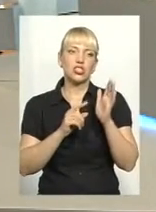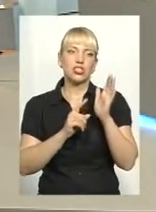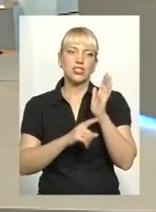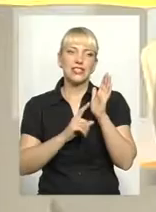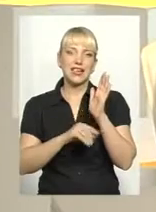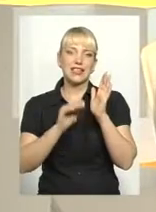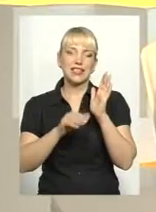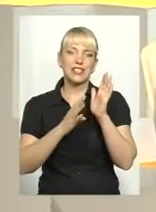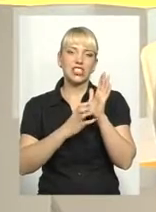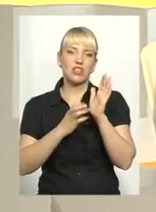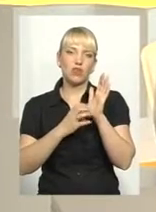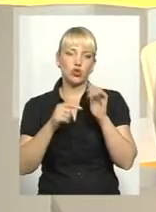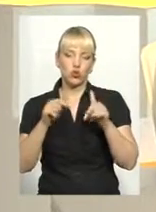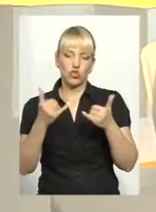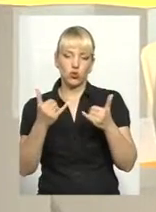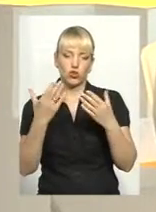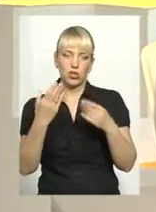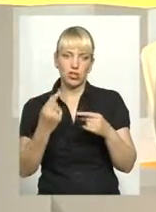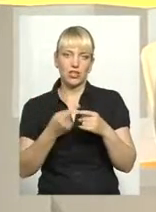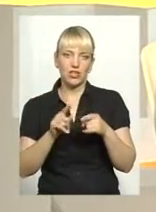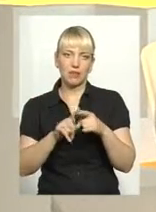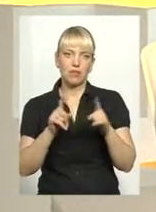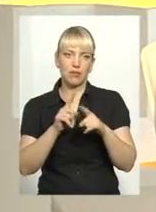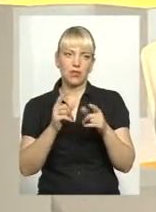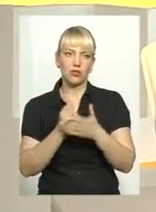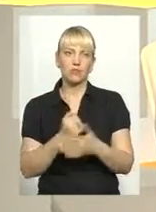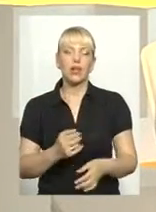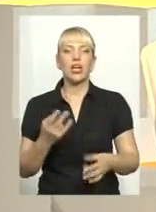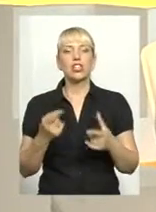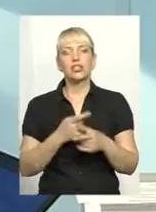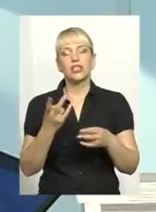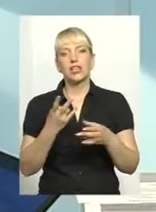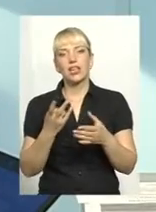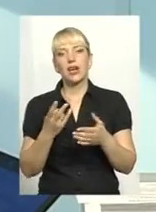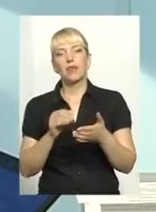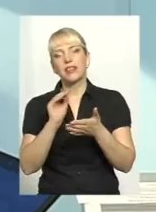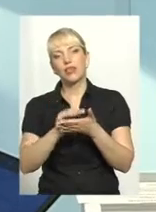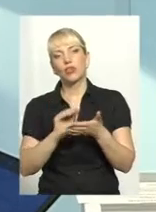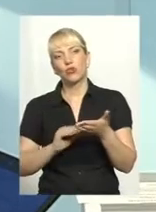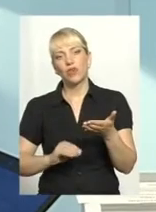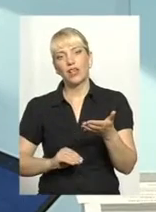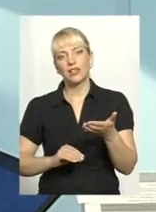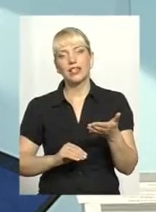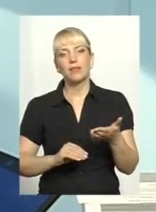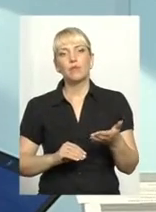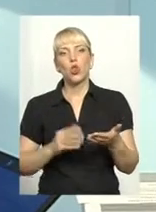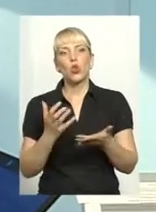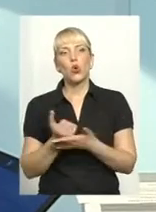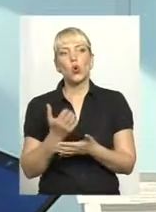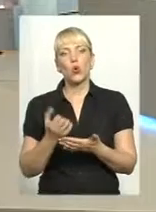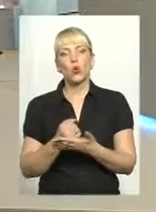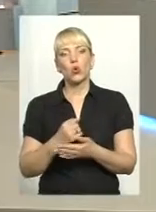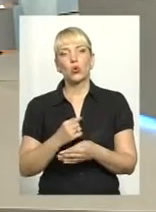А чи потрібно декларувати доходи повнолітньої дитини? Якщо ми говоримо про колоти? Якщо